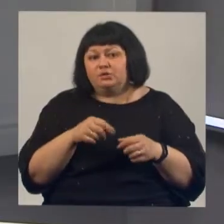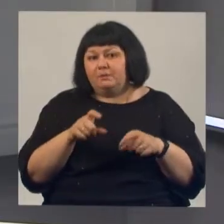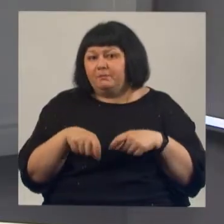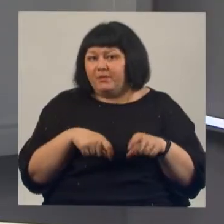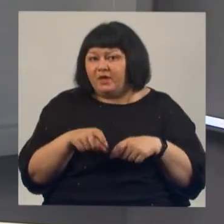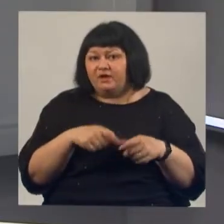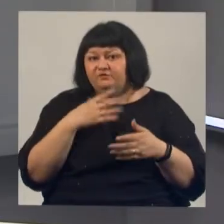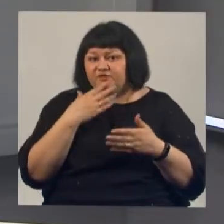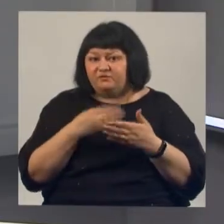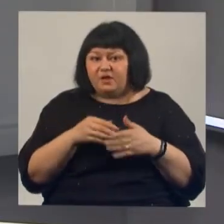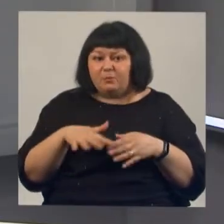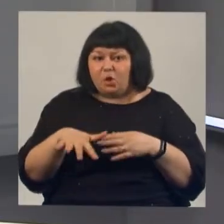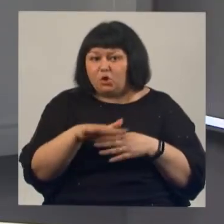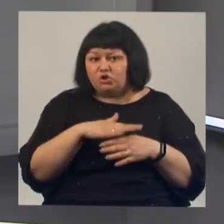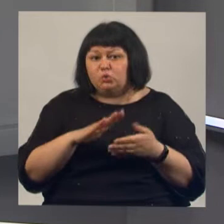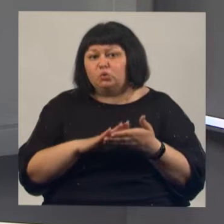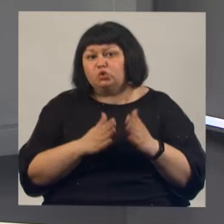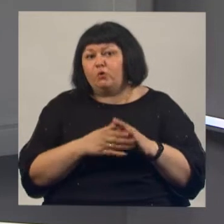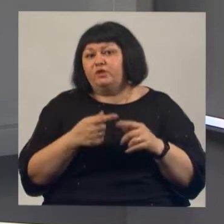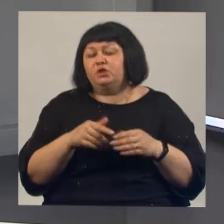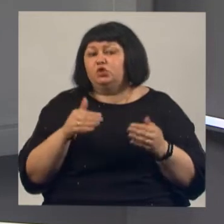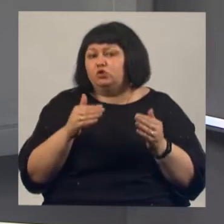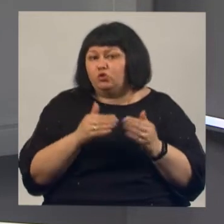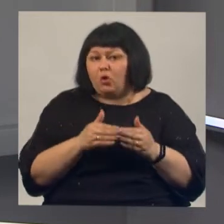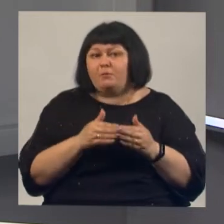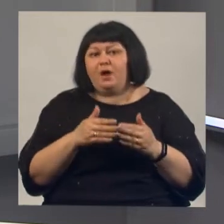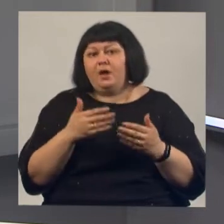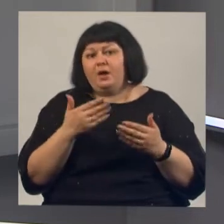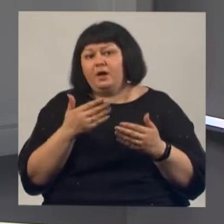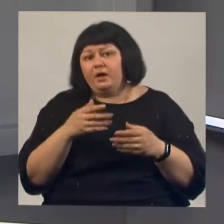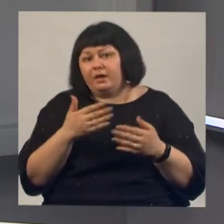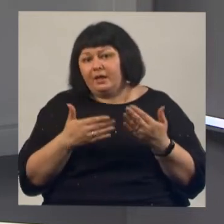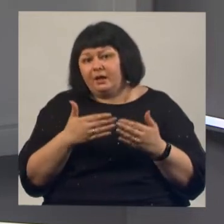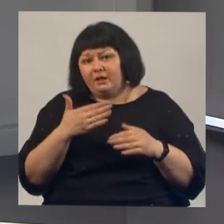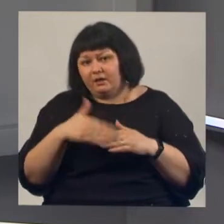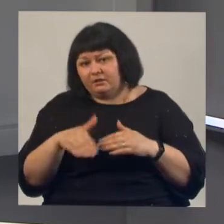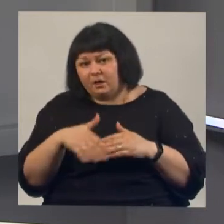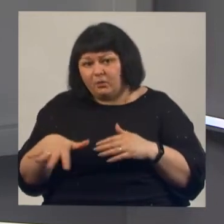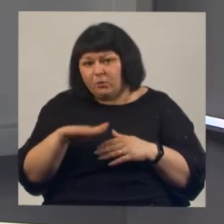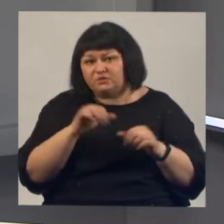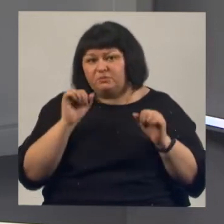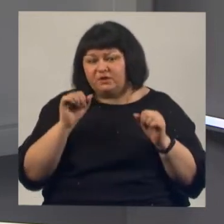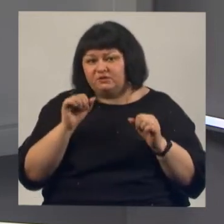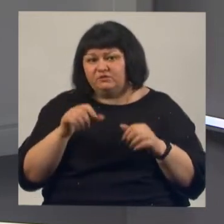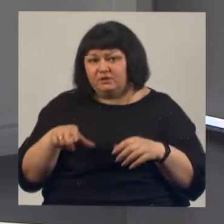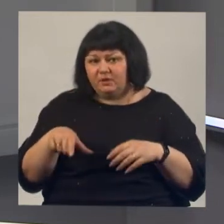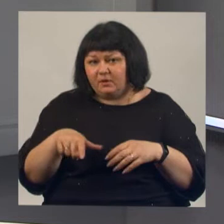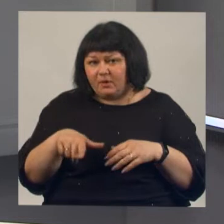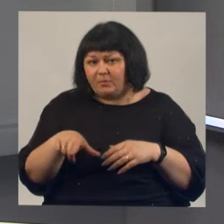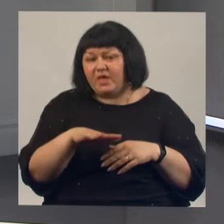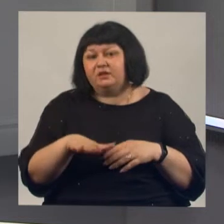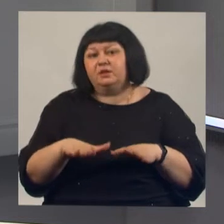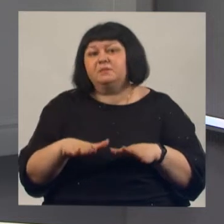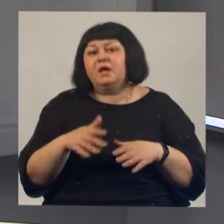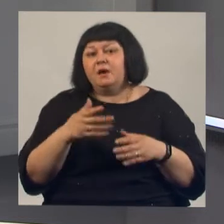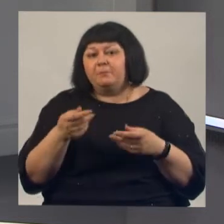своих площадках, условно, это дома, на беговой дорожке или на открытых спортивных объектах.